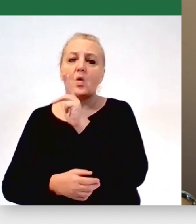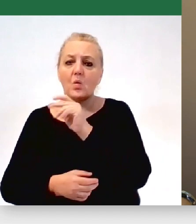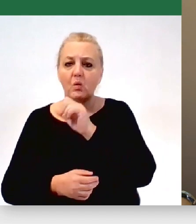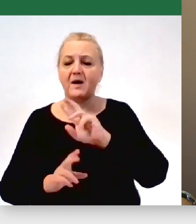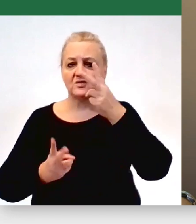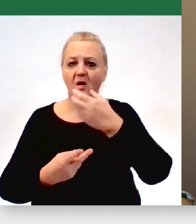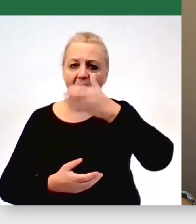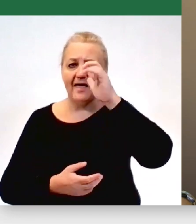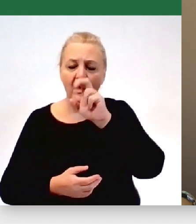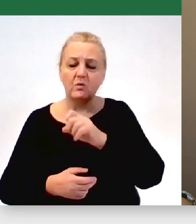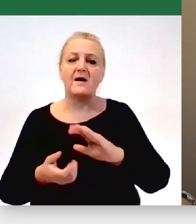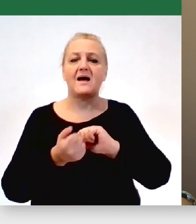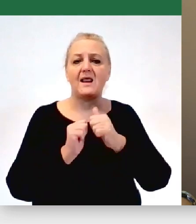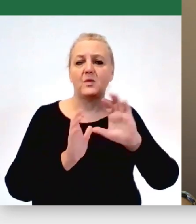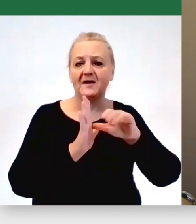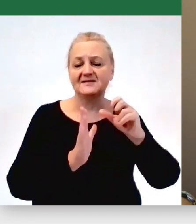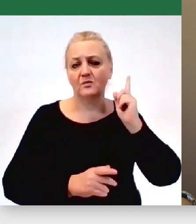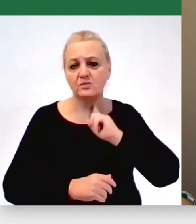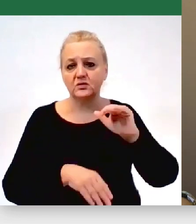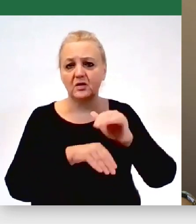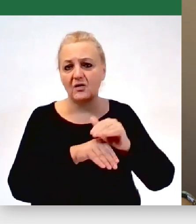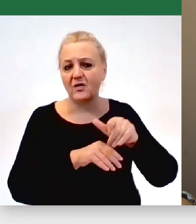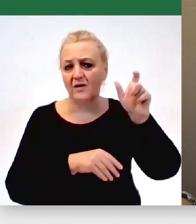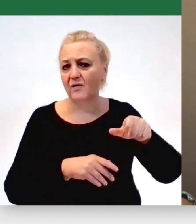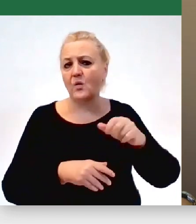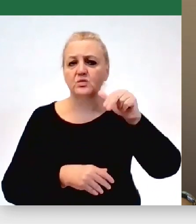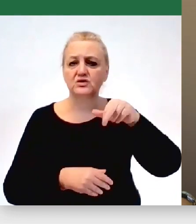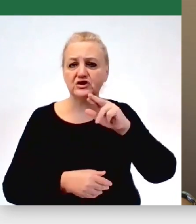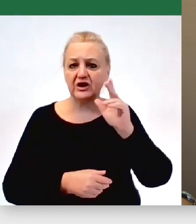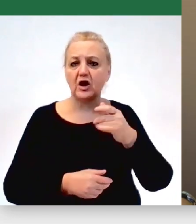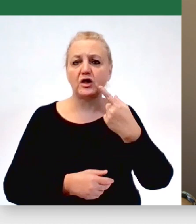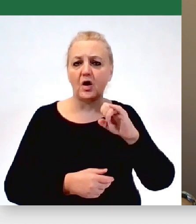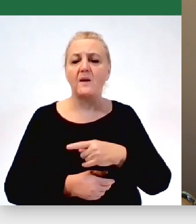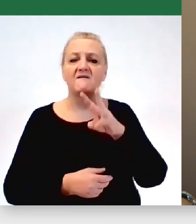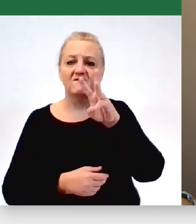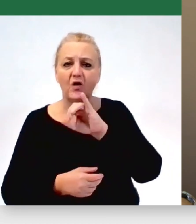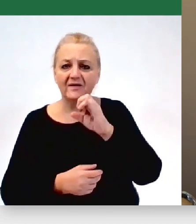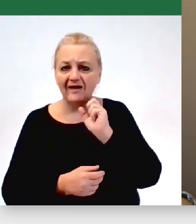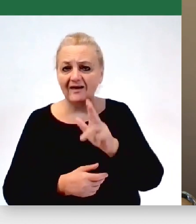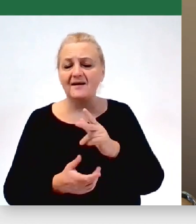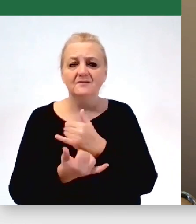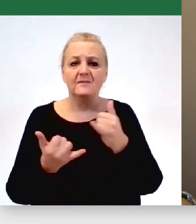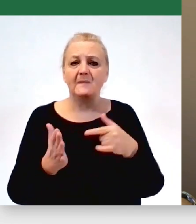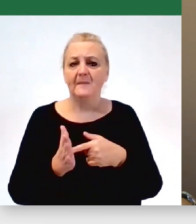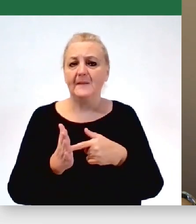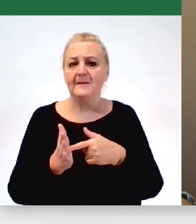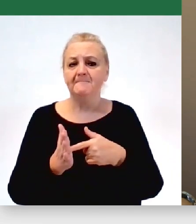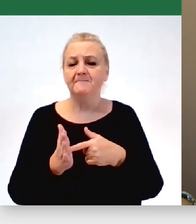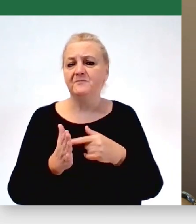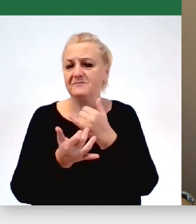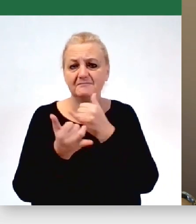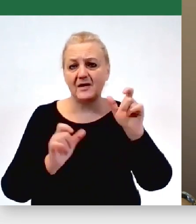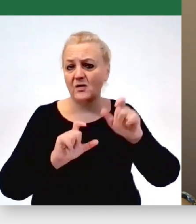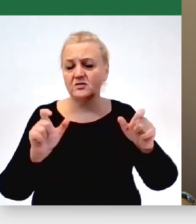czy z Przemyśla, nasz kolega Czyżusz Trzyk-Dolnych, Wojtek, obrętnie, chociaż to jego ostatnio, ale to